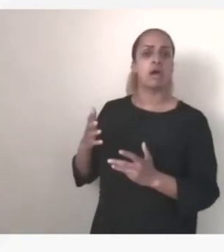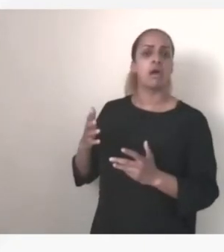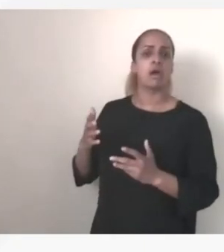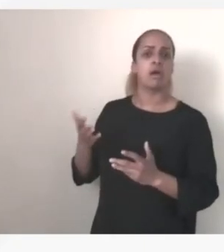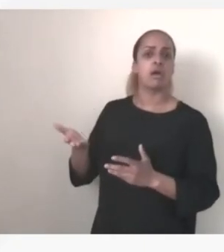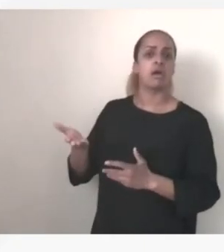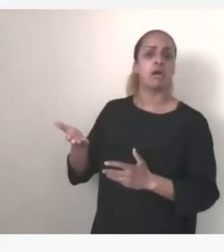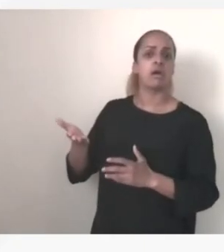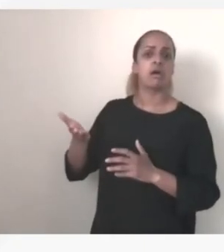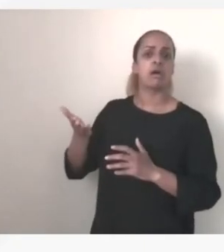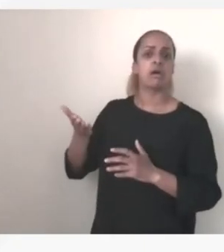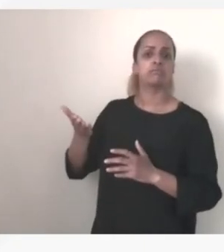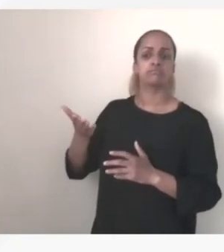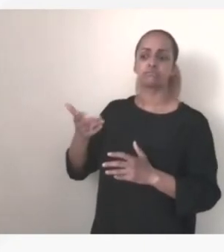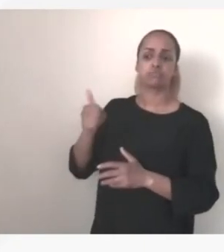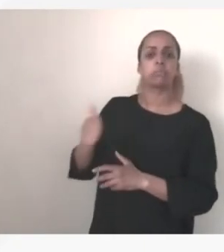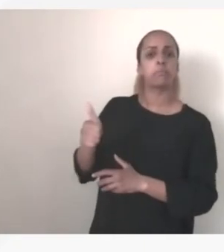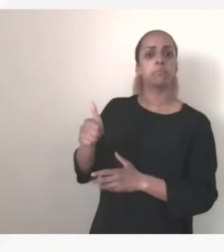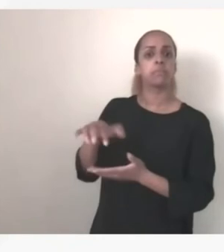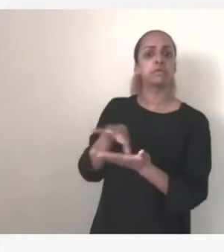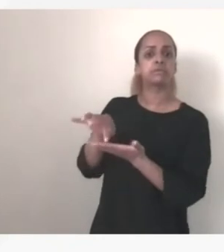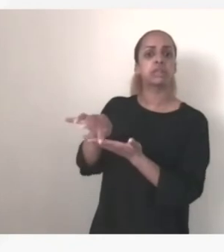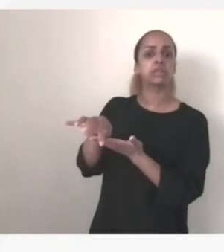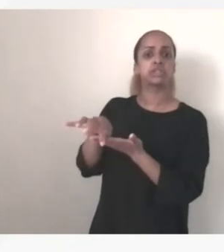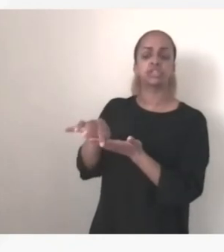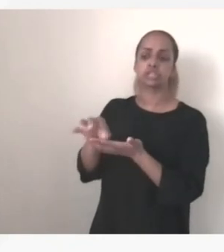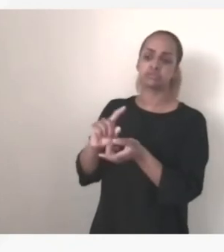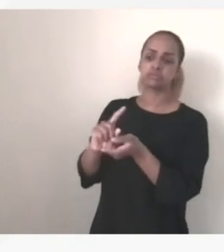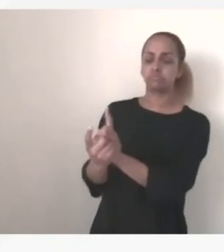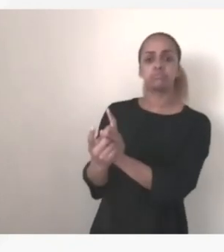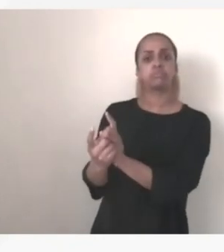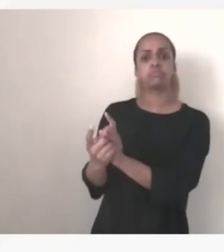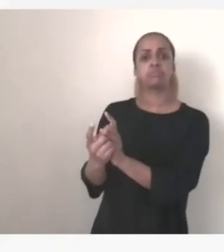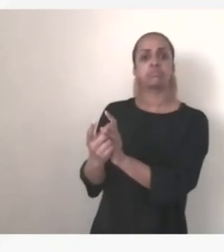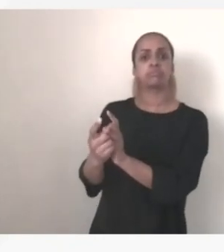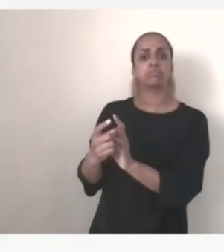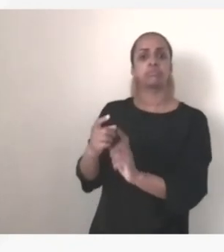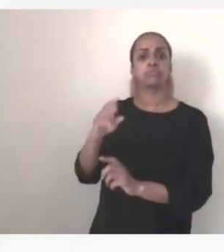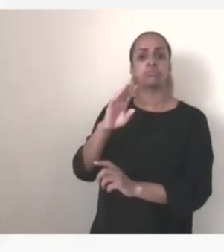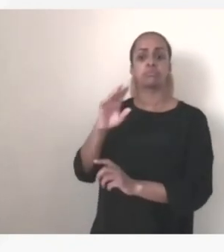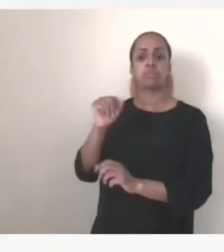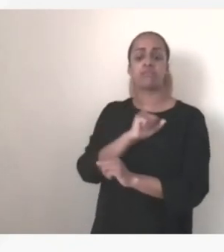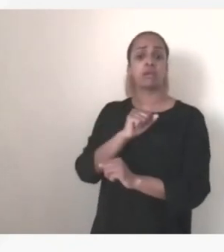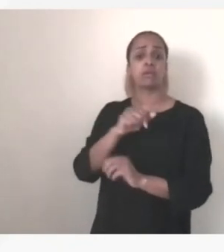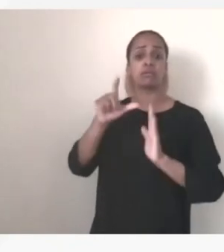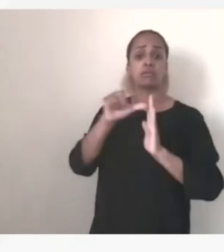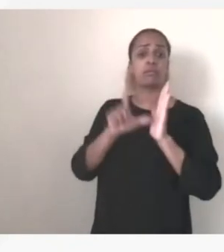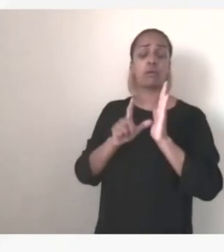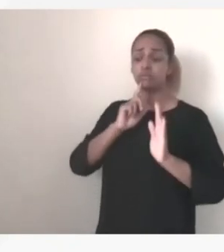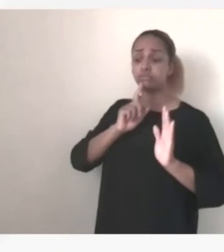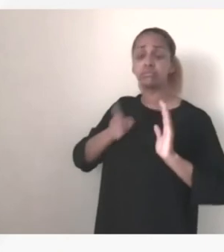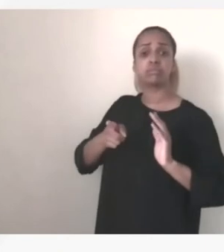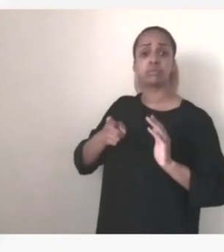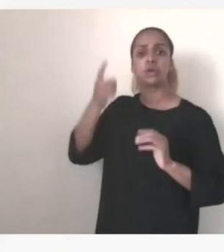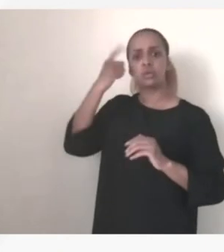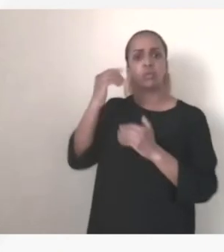les stratégies qui sont nécessaires et qui ont été voulues par les co-législateurs pour protéger nos infrastructures